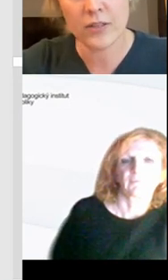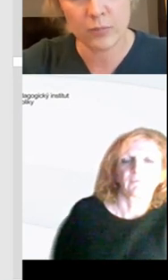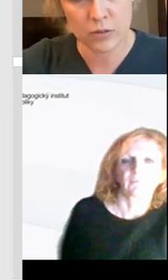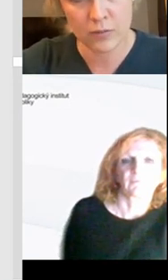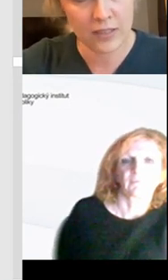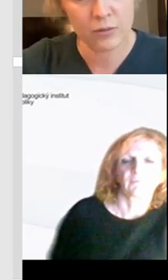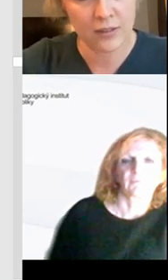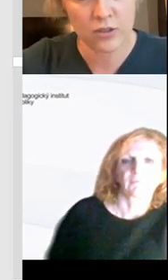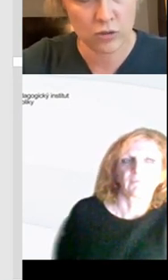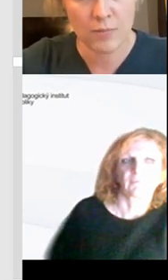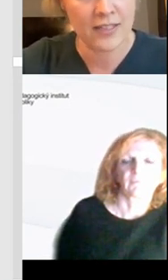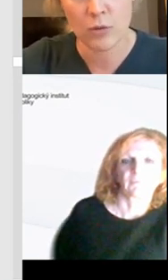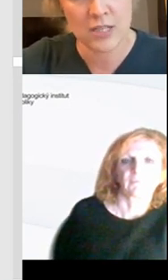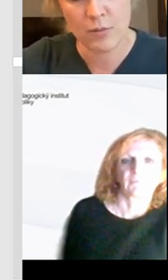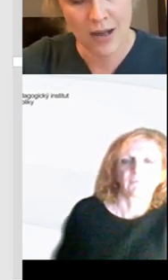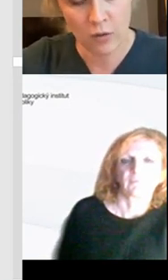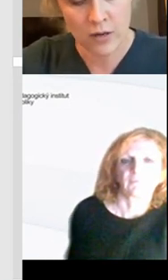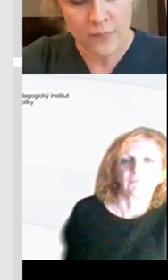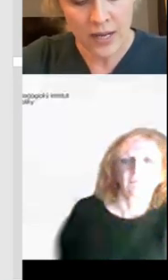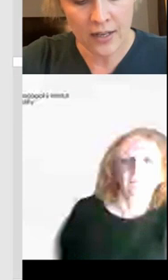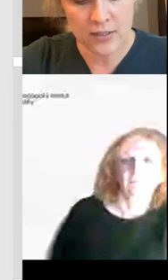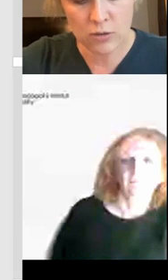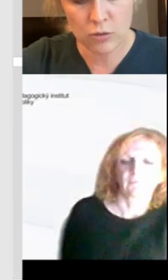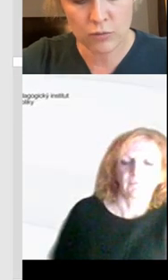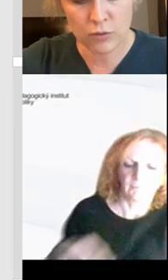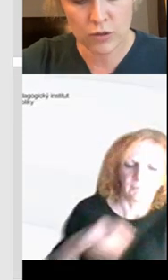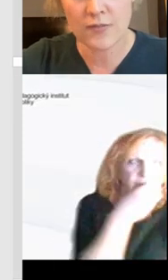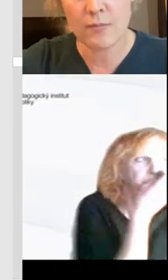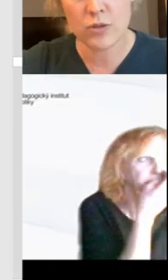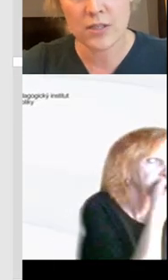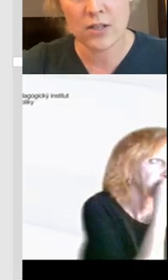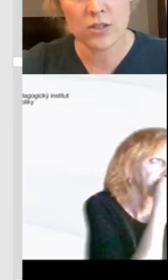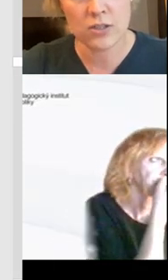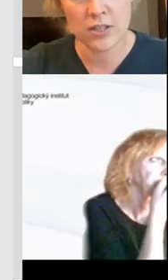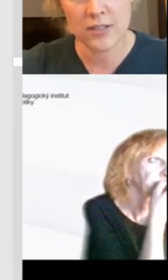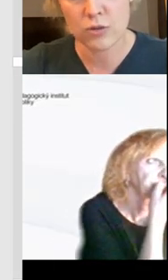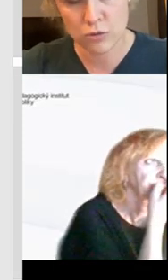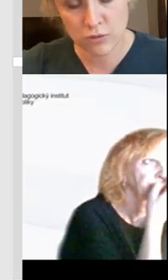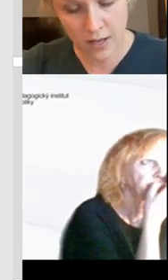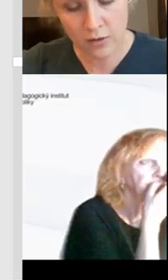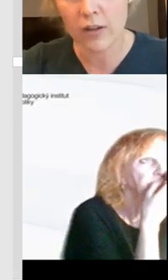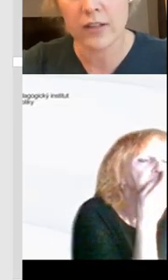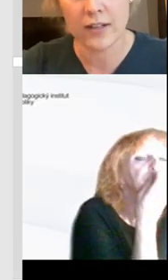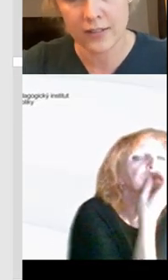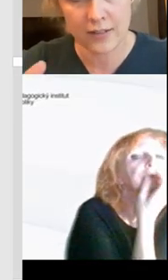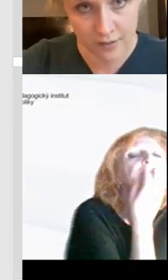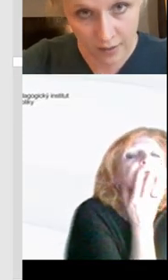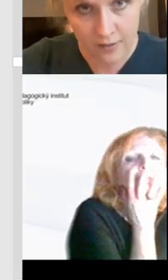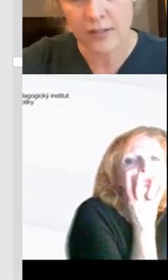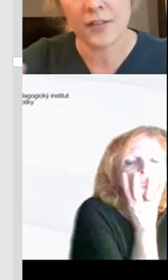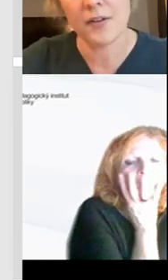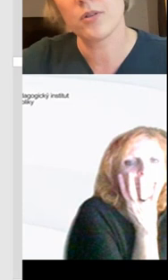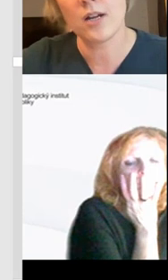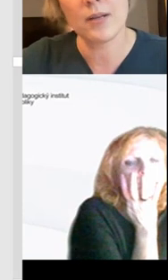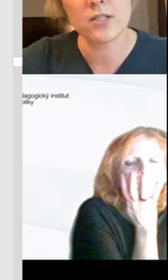z toho, že by vás mohl někdo peskovat, nebo takhle, že toho máte moc nebo málo. Ale z toho důvodu, že se vám může stát, že něco, co dělá kolegínka tady